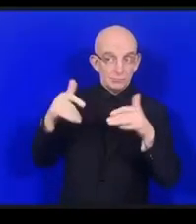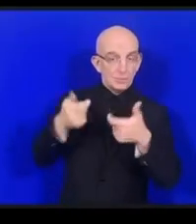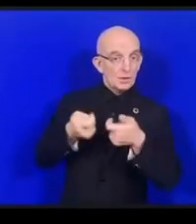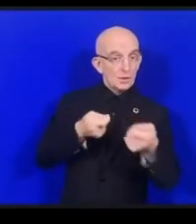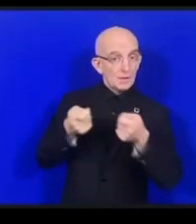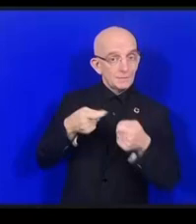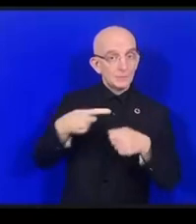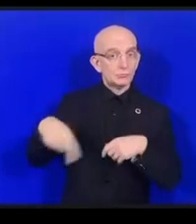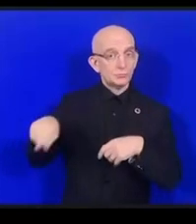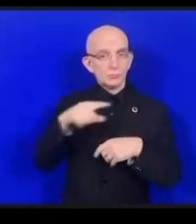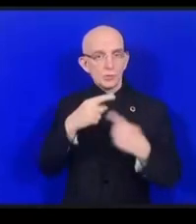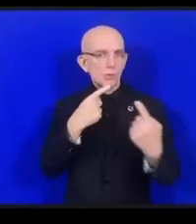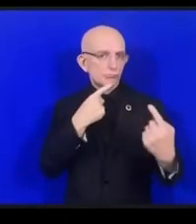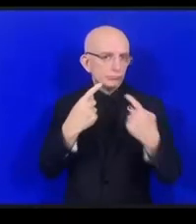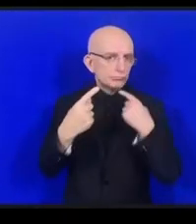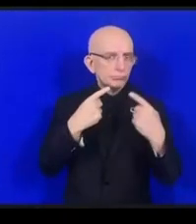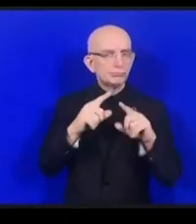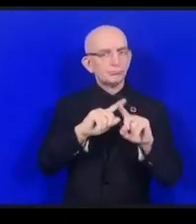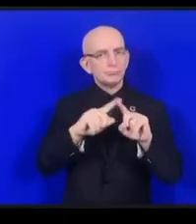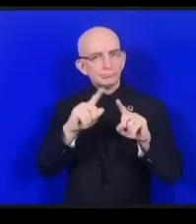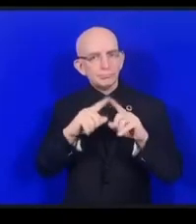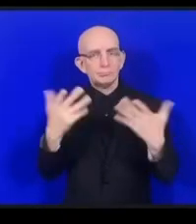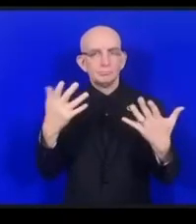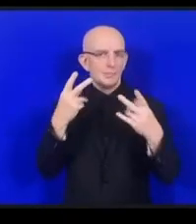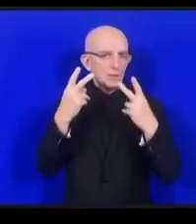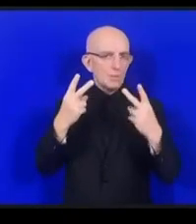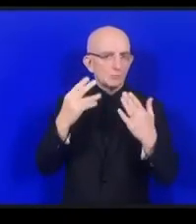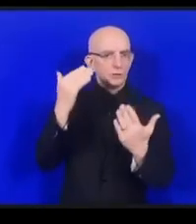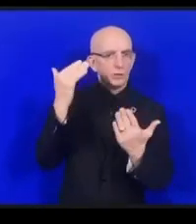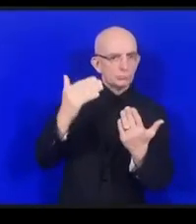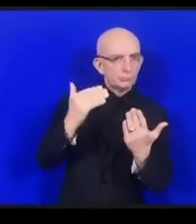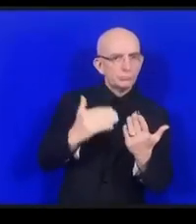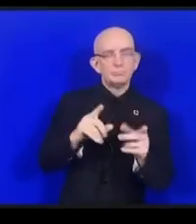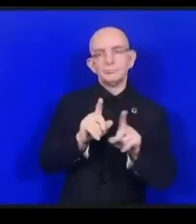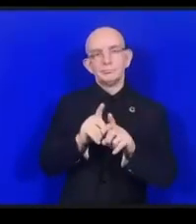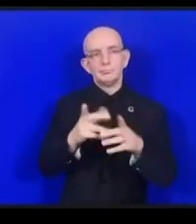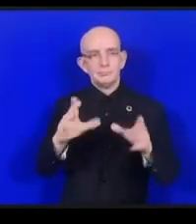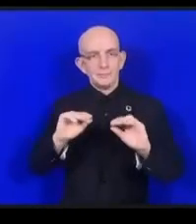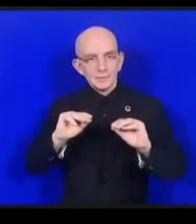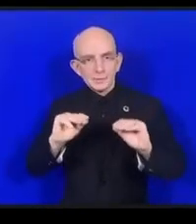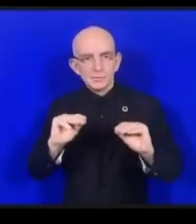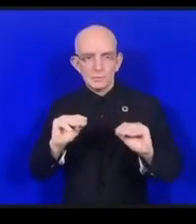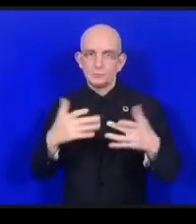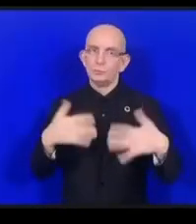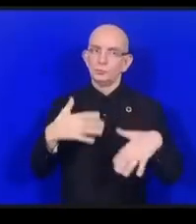テーマで約500人のメンバーによって構成されています